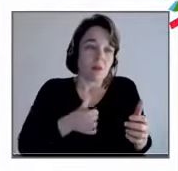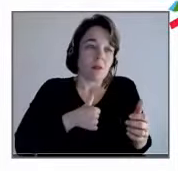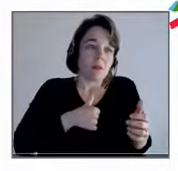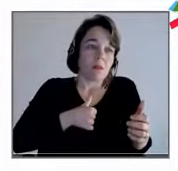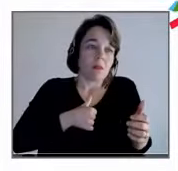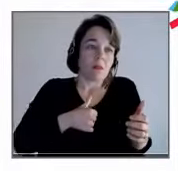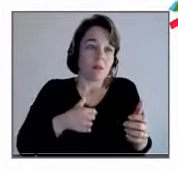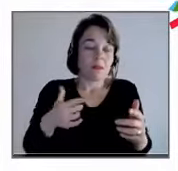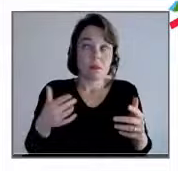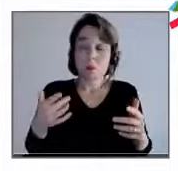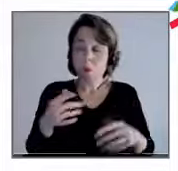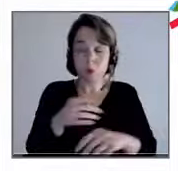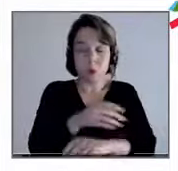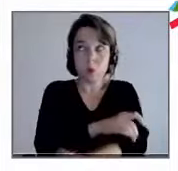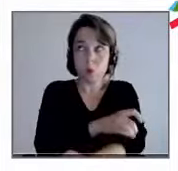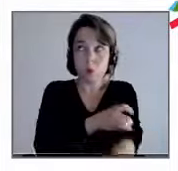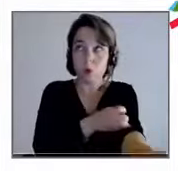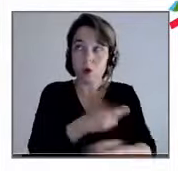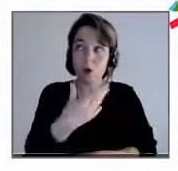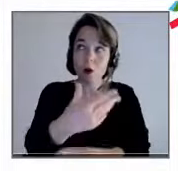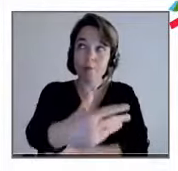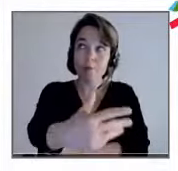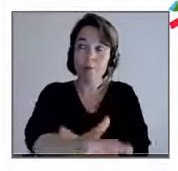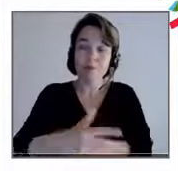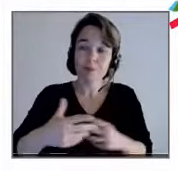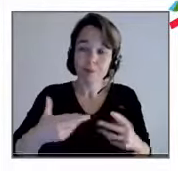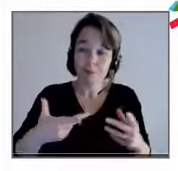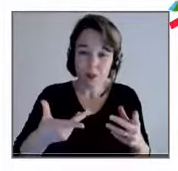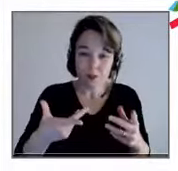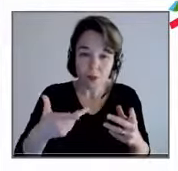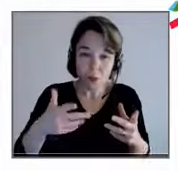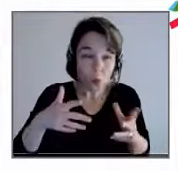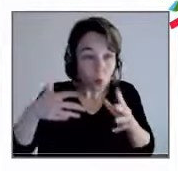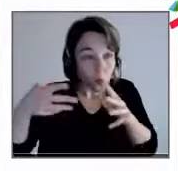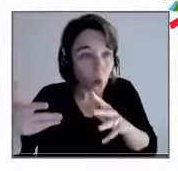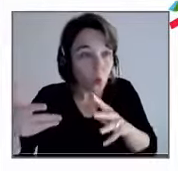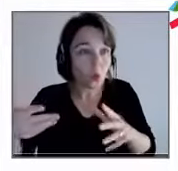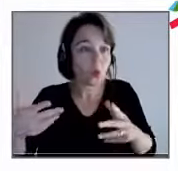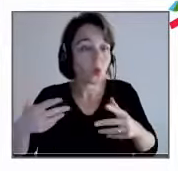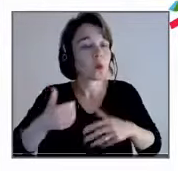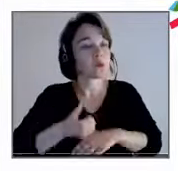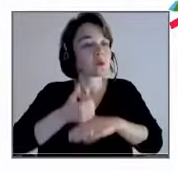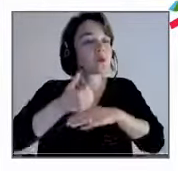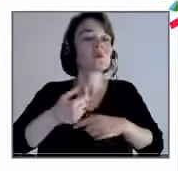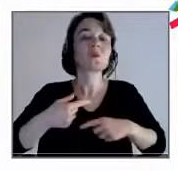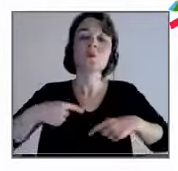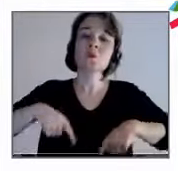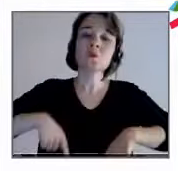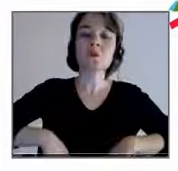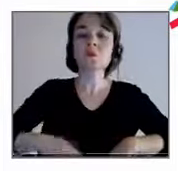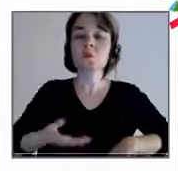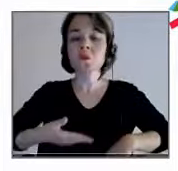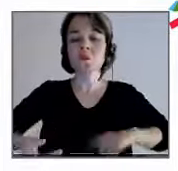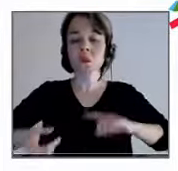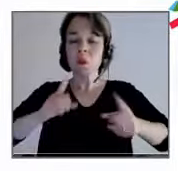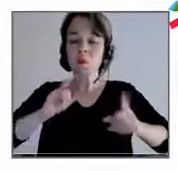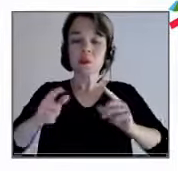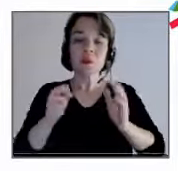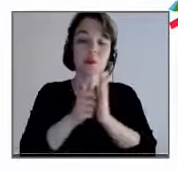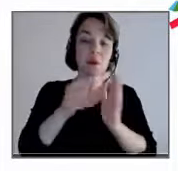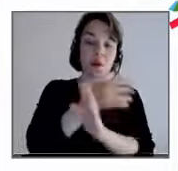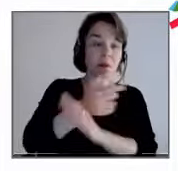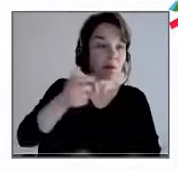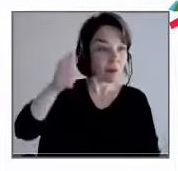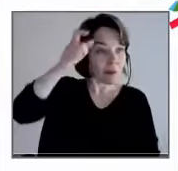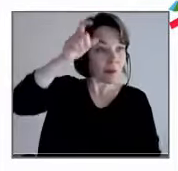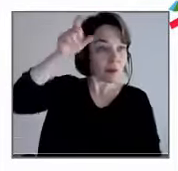schématique, mais on voit très bien qu'il y eu une chute progressive des autorités, des transcendances. Du temps des Grecs, c'était le cosmos qui donnait un sens à sa vie. Du